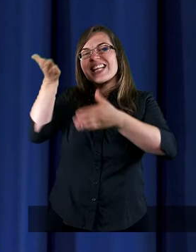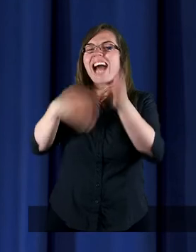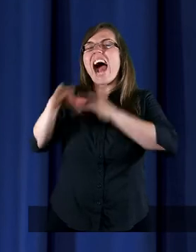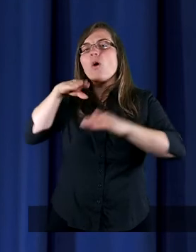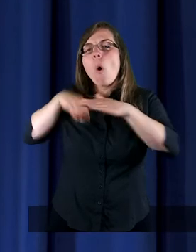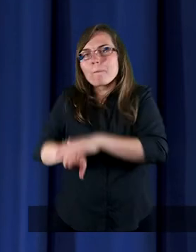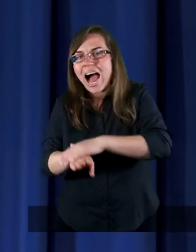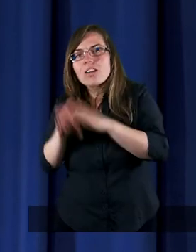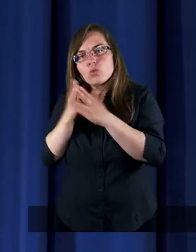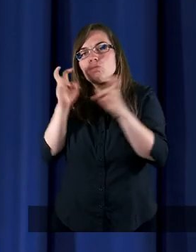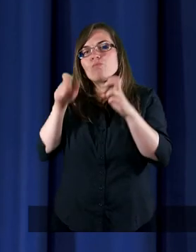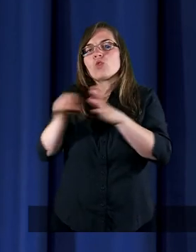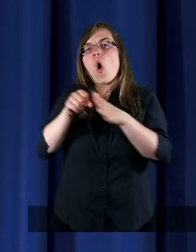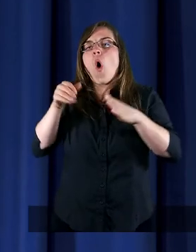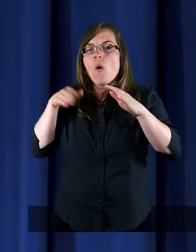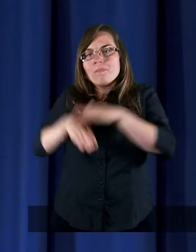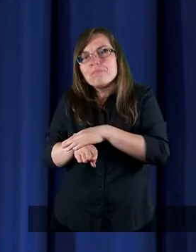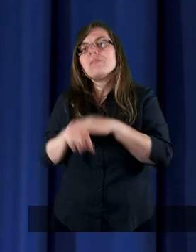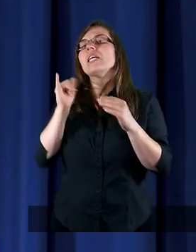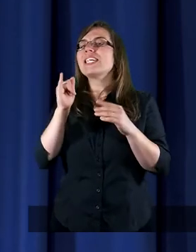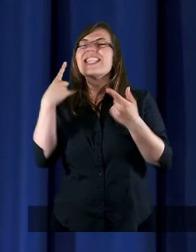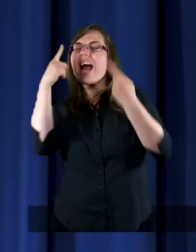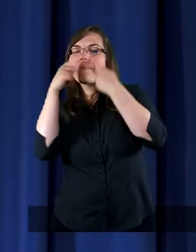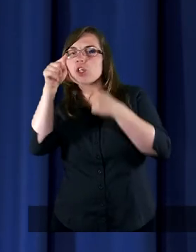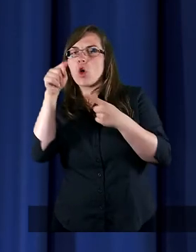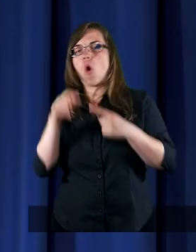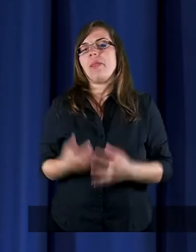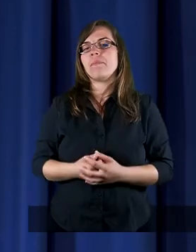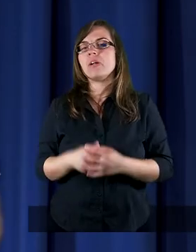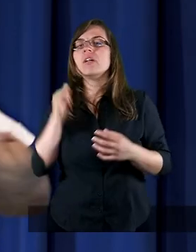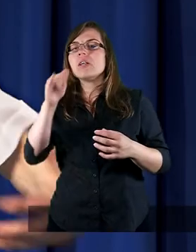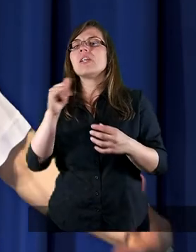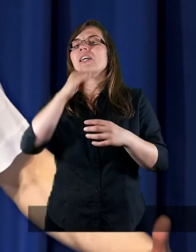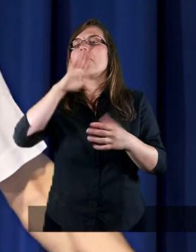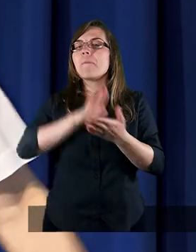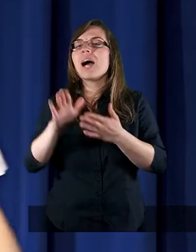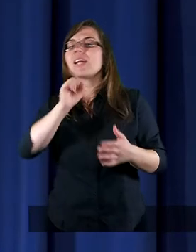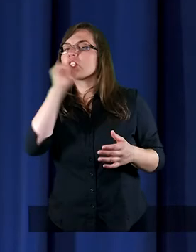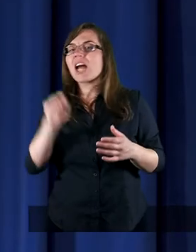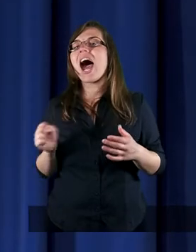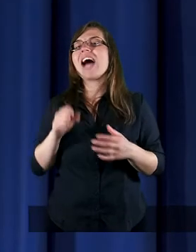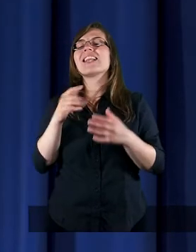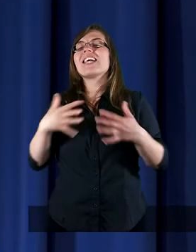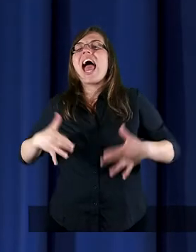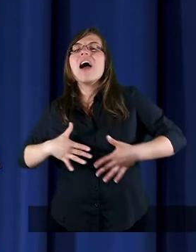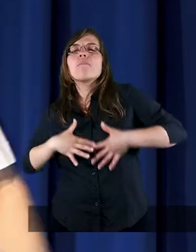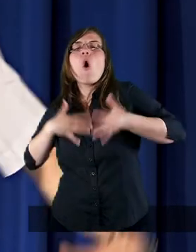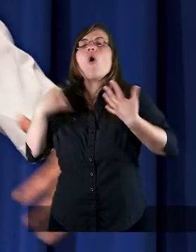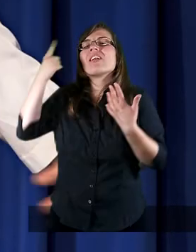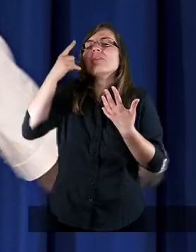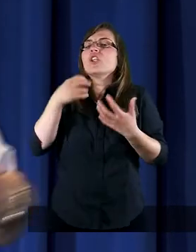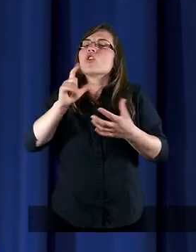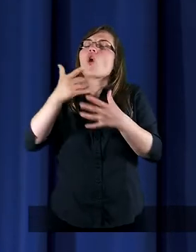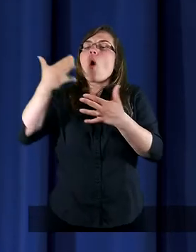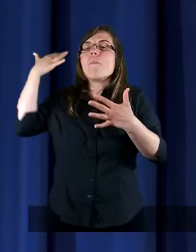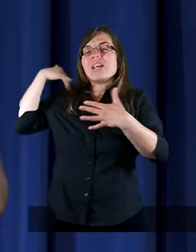Co kiedyś się zdarzyło w moim życiu? Będziesz myślał, ale bez żadnych chorych emocji, które